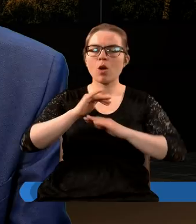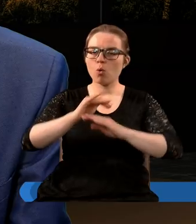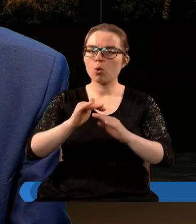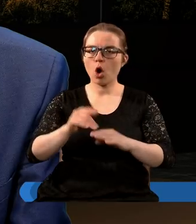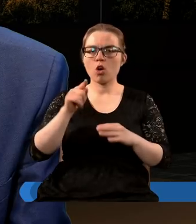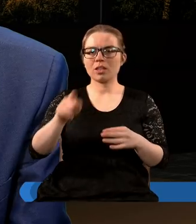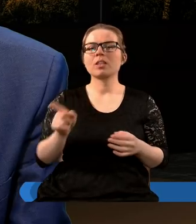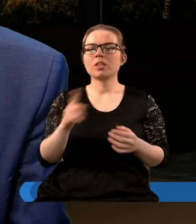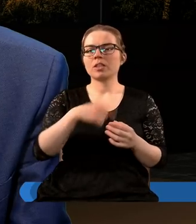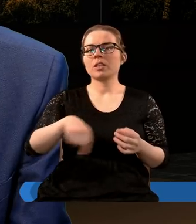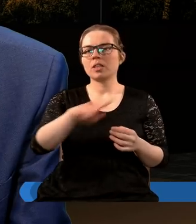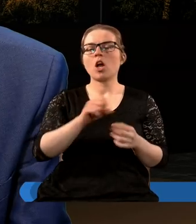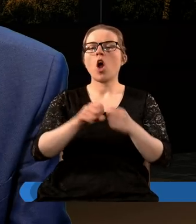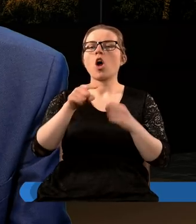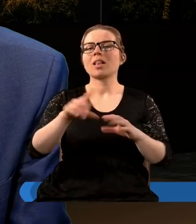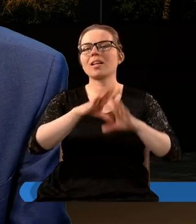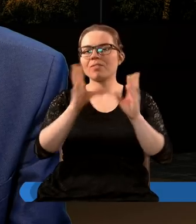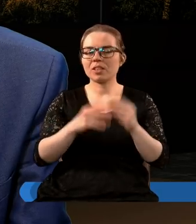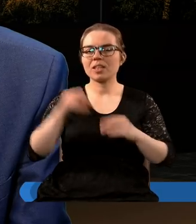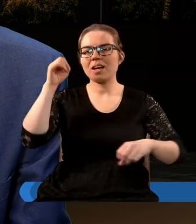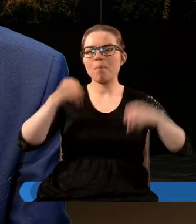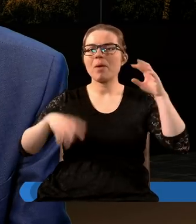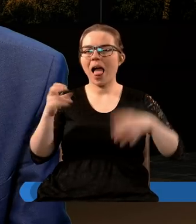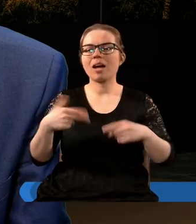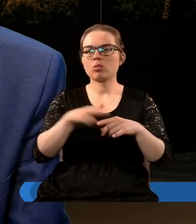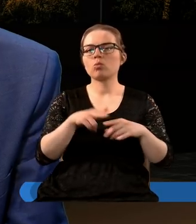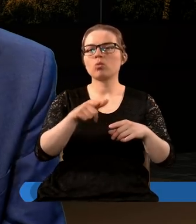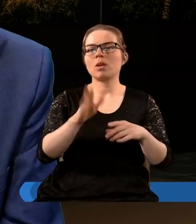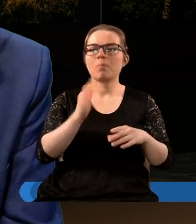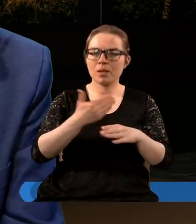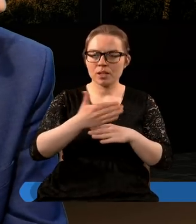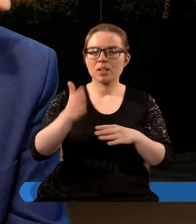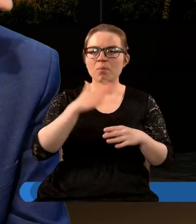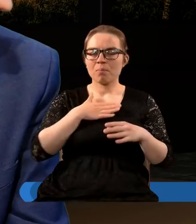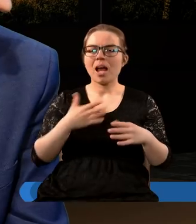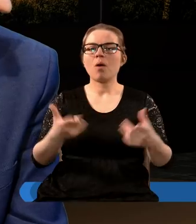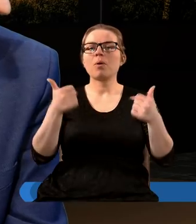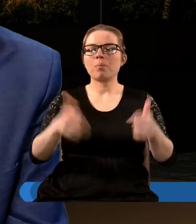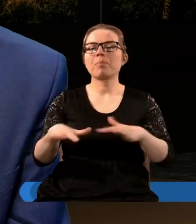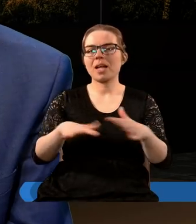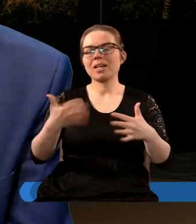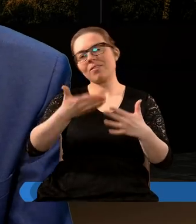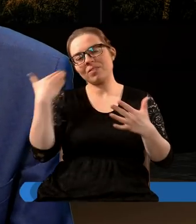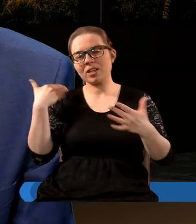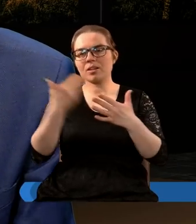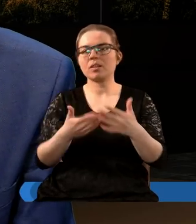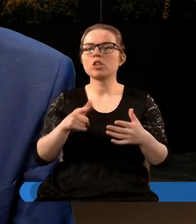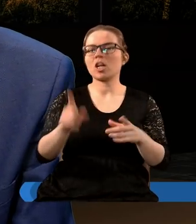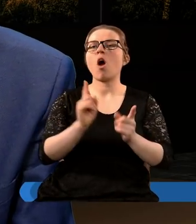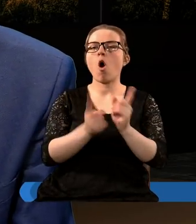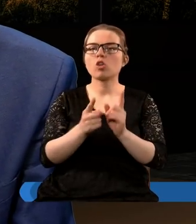uchronić od tych wszystkich plag które wcześniej miały miejsce że ich